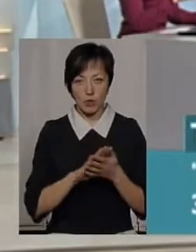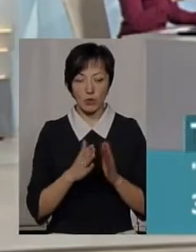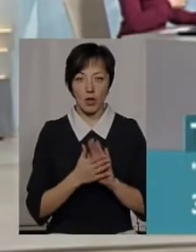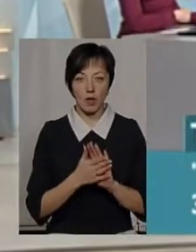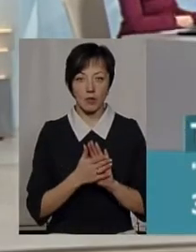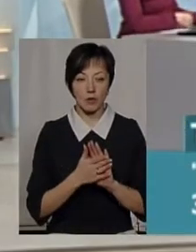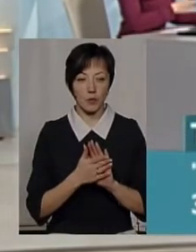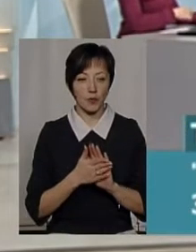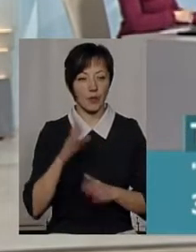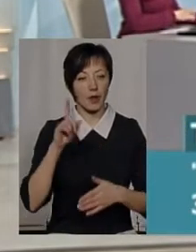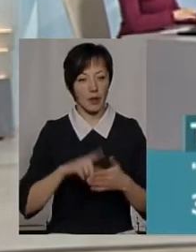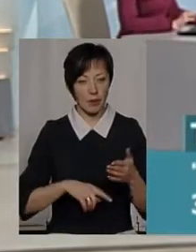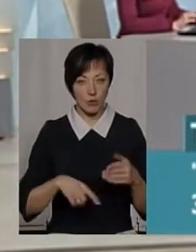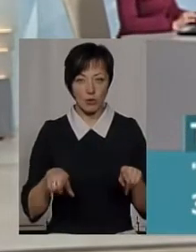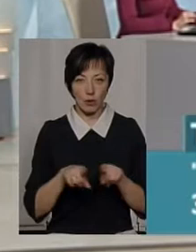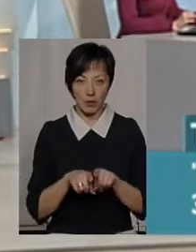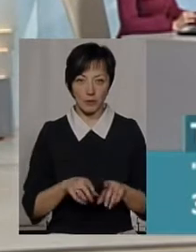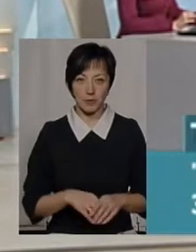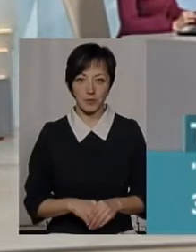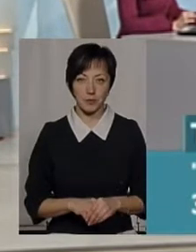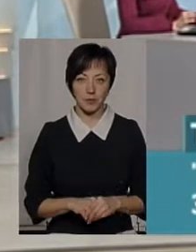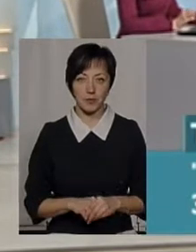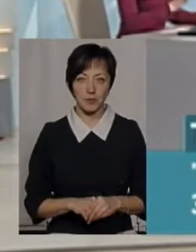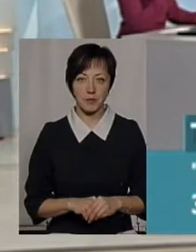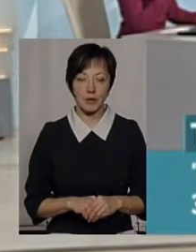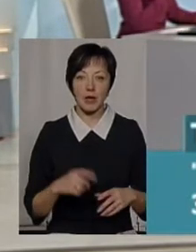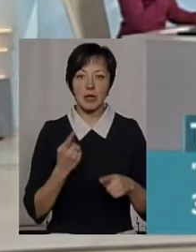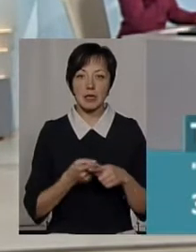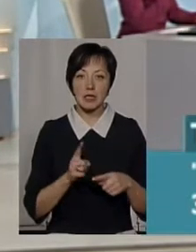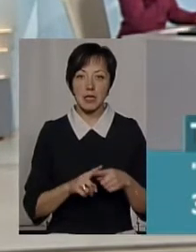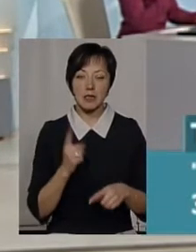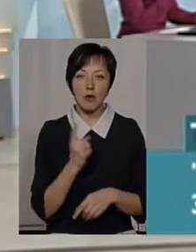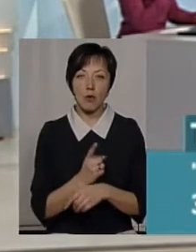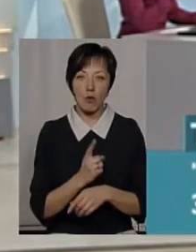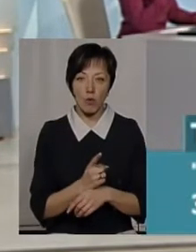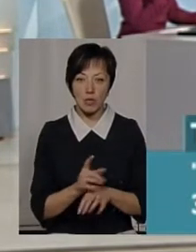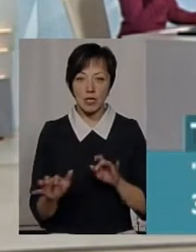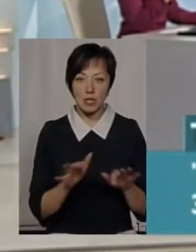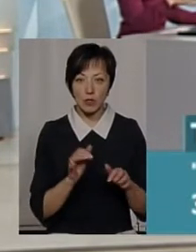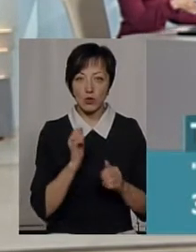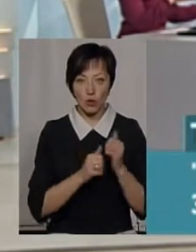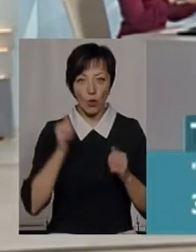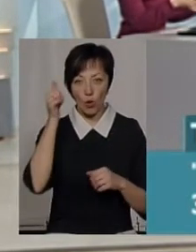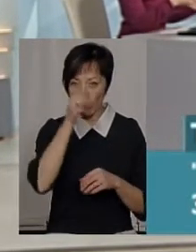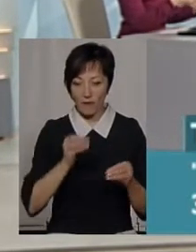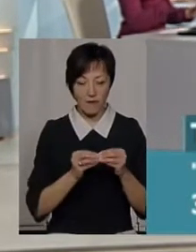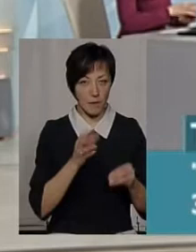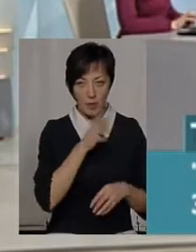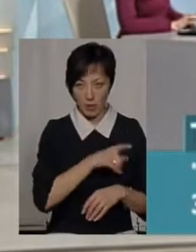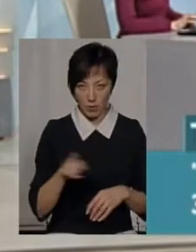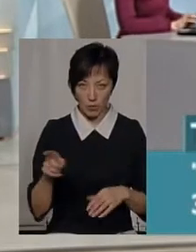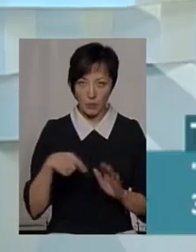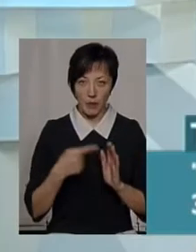ситуацію? Надію, що так. А ця заборона діє з року в рік в ті самі